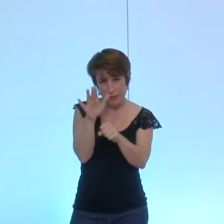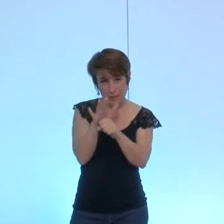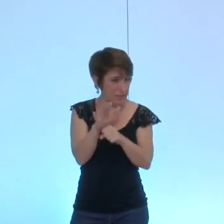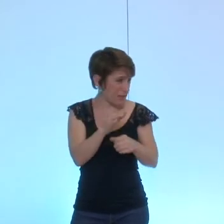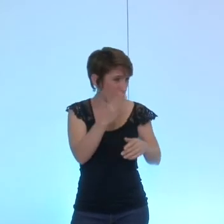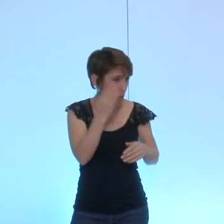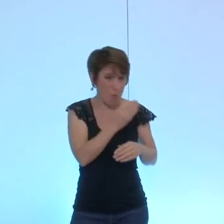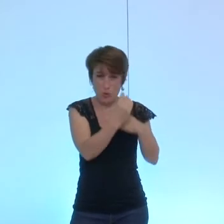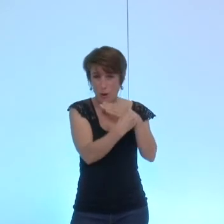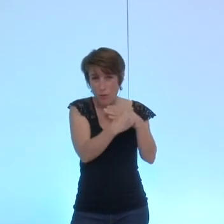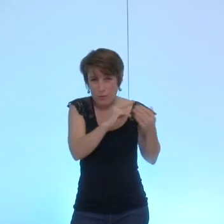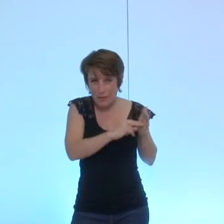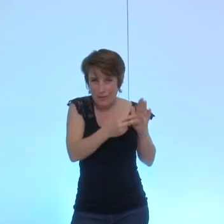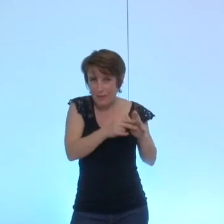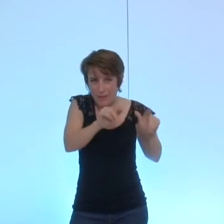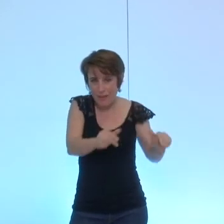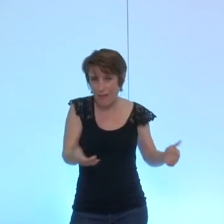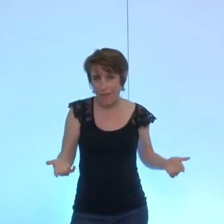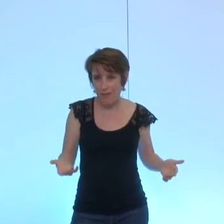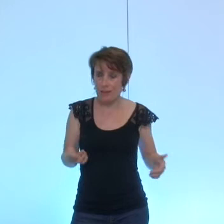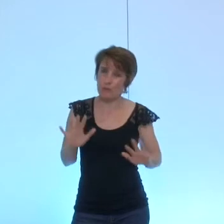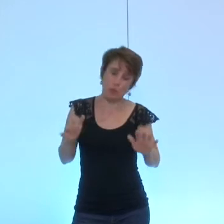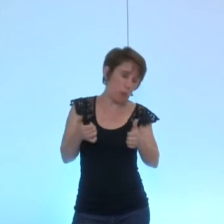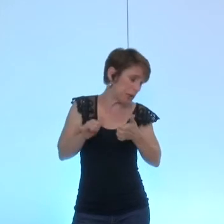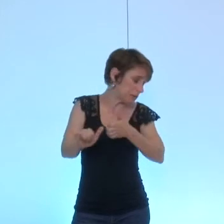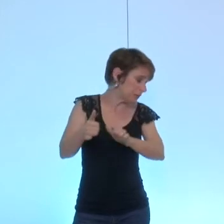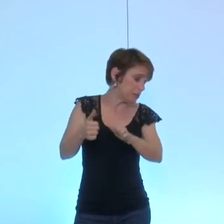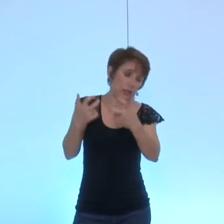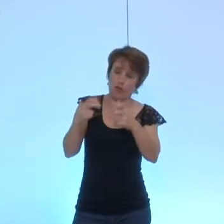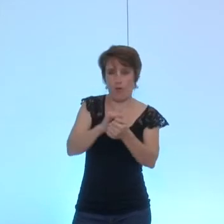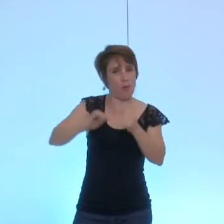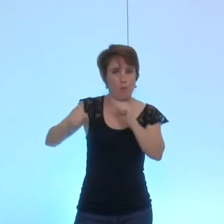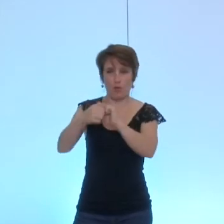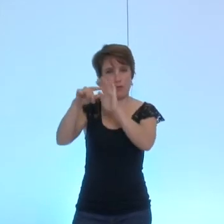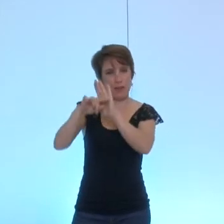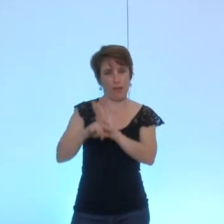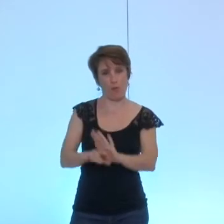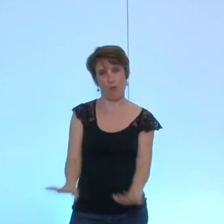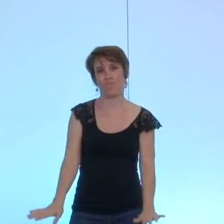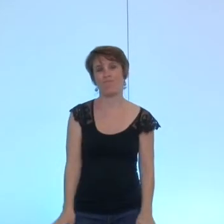technicité donc moi je suis plutôt réticent à modifier comme cela le règlement